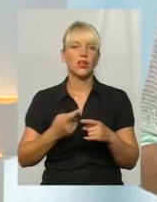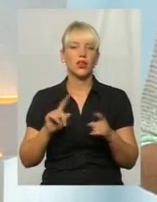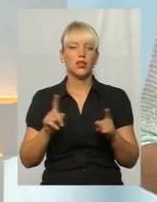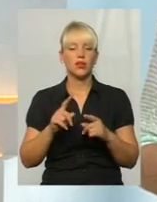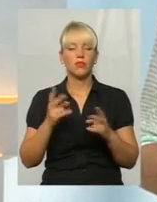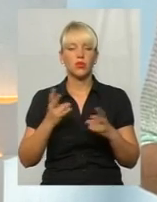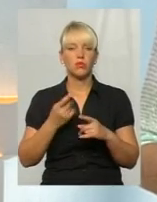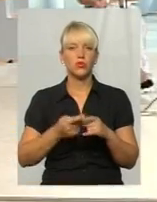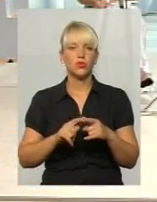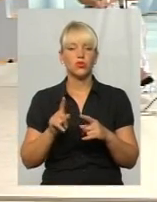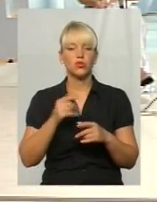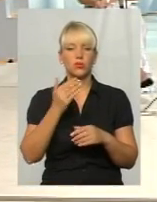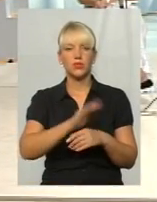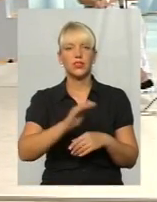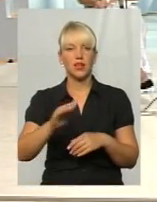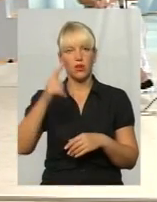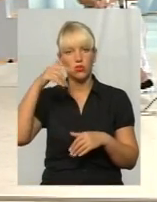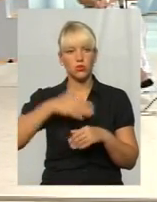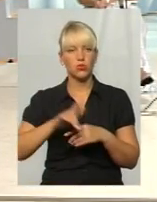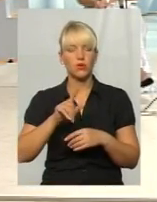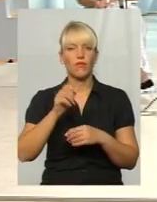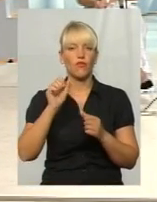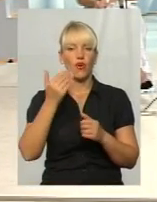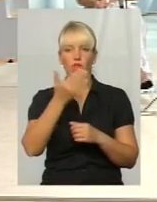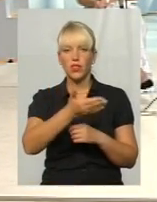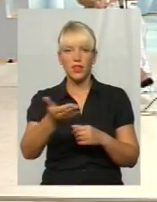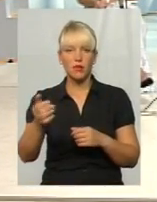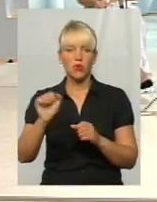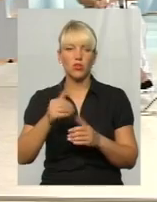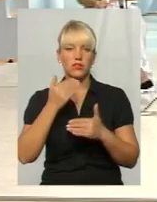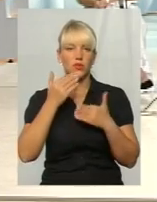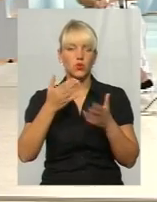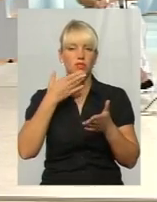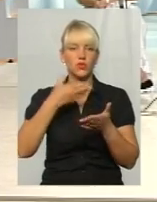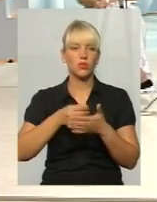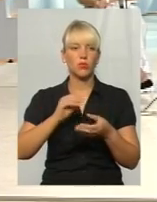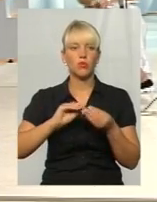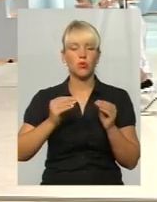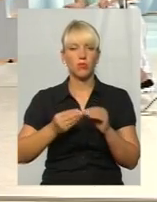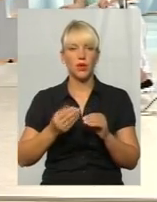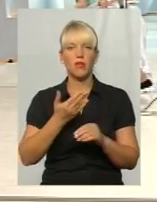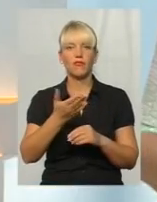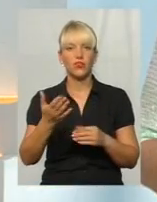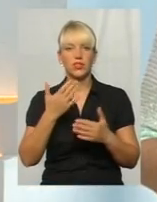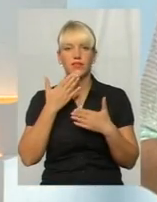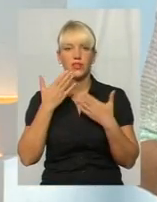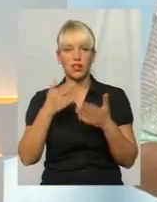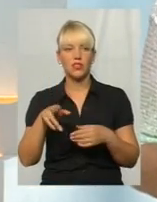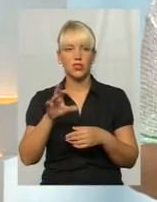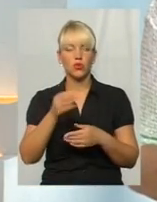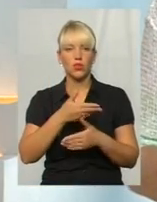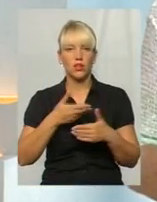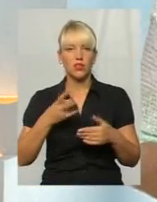розуміли, щоб вони могли звернутися зі своїми проблемами, і вони звертаються до нас. Але, я скажу, у нас коштів нема,